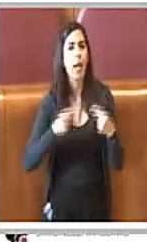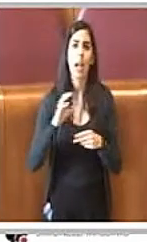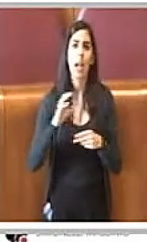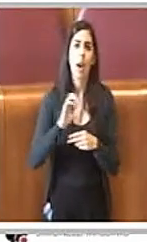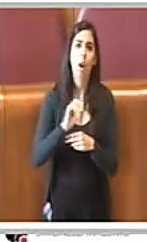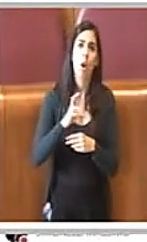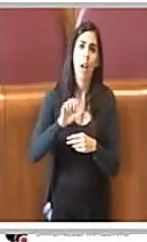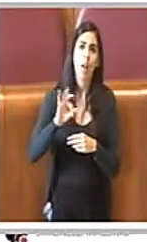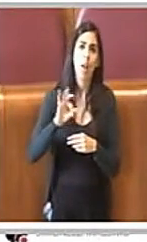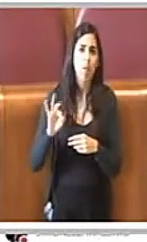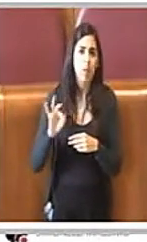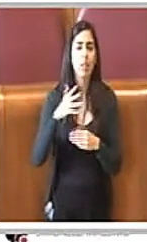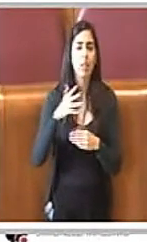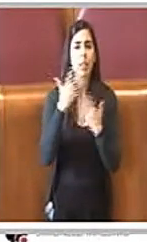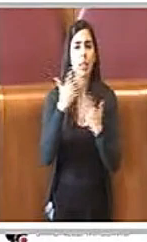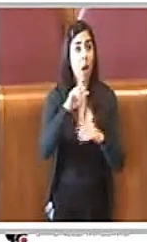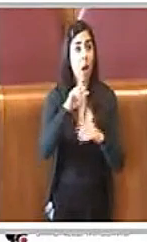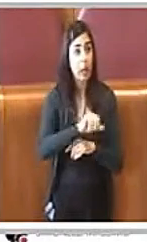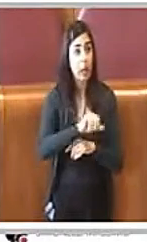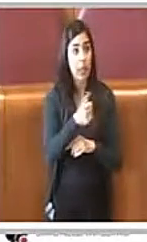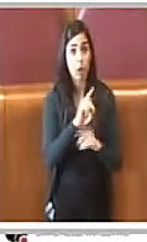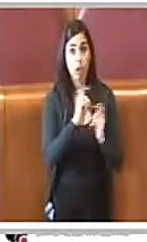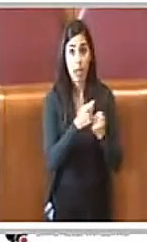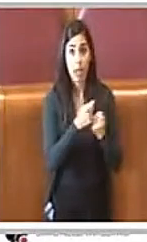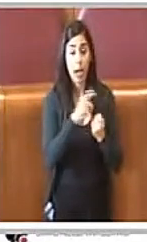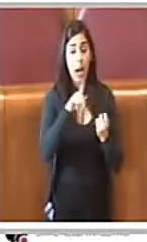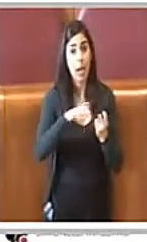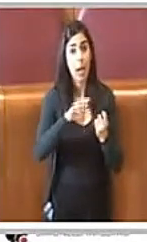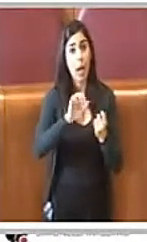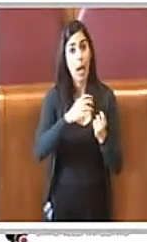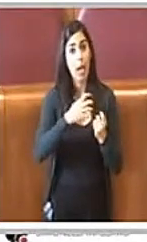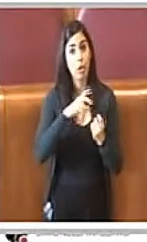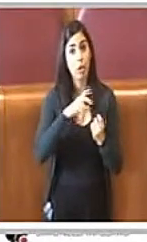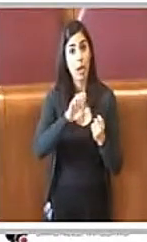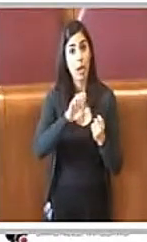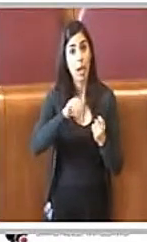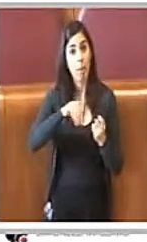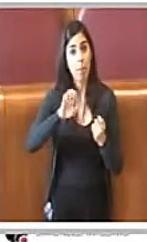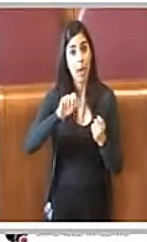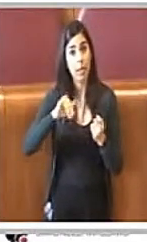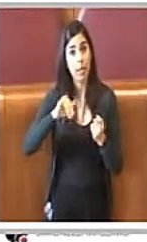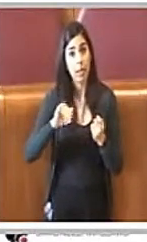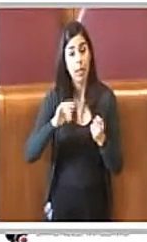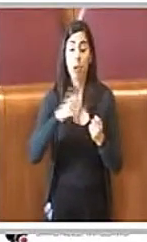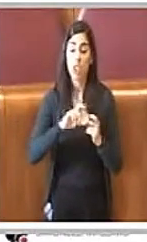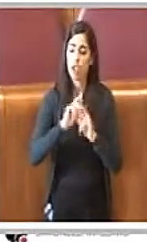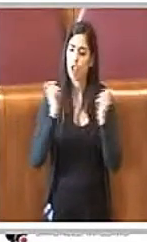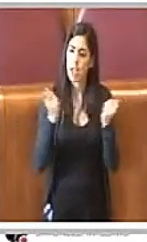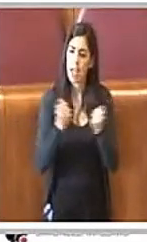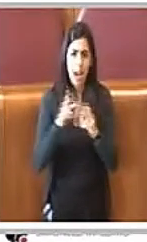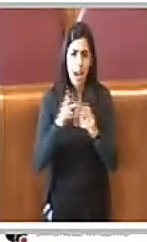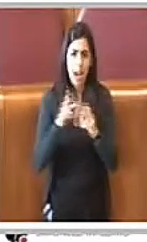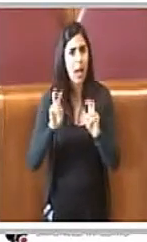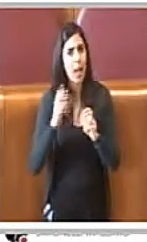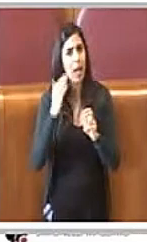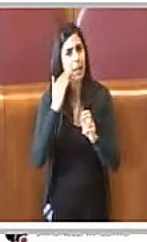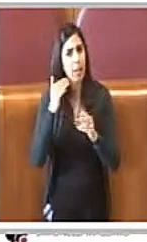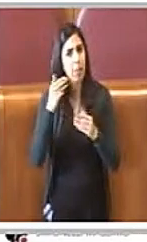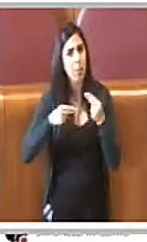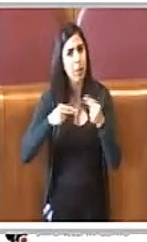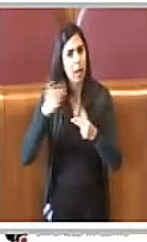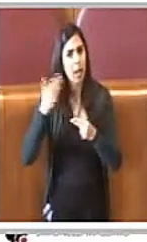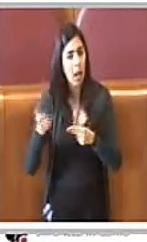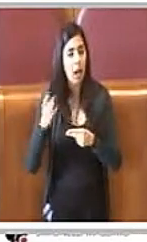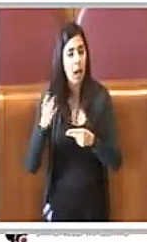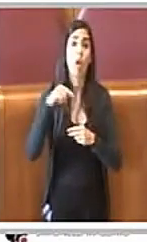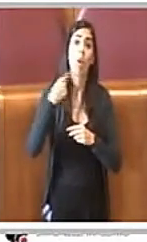'OREF, ovviamente al direttore generale dell'assessore Lemetti perché più in generale sui debiti fuori bilancio e poi in particolare, ovviamente parlo per quanto è più vicino